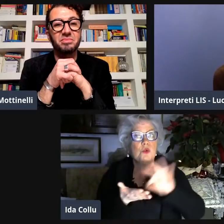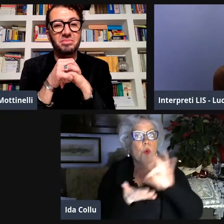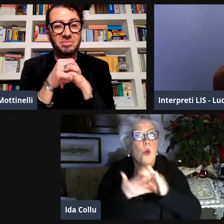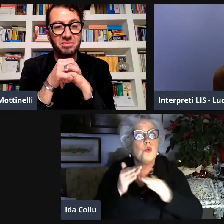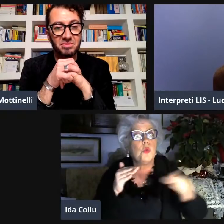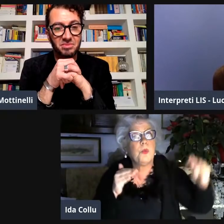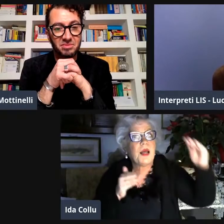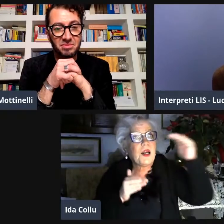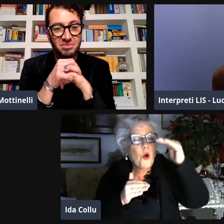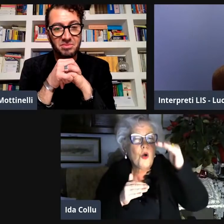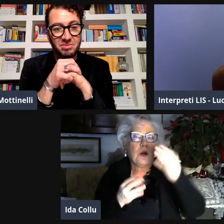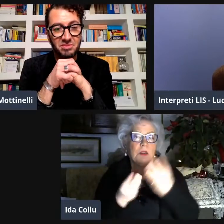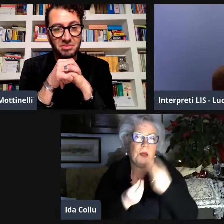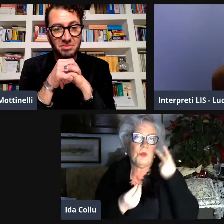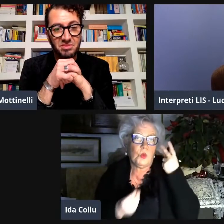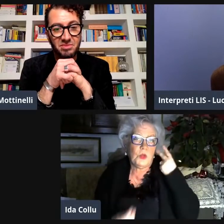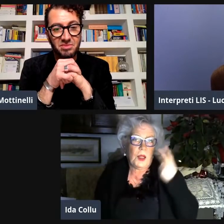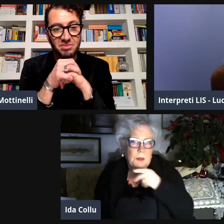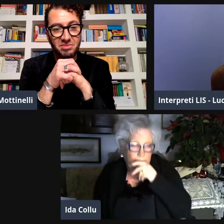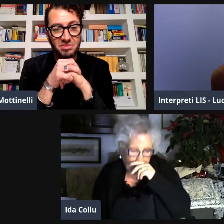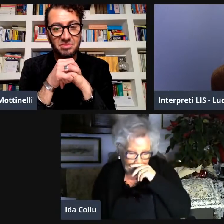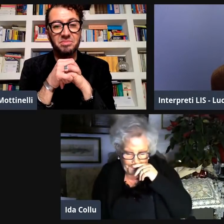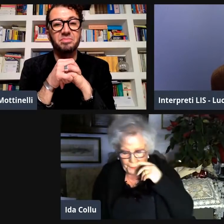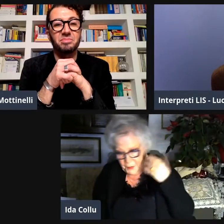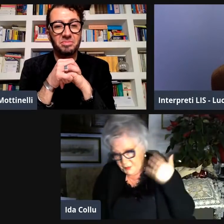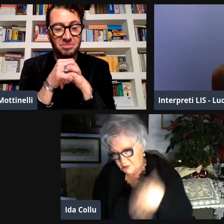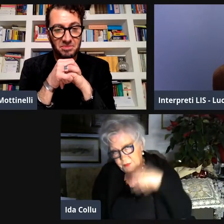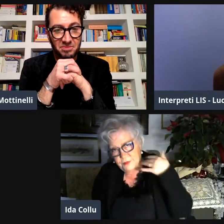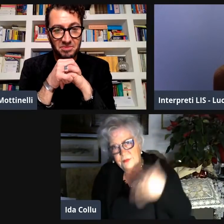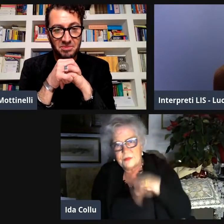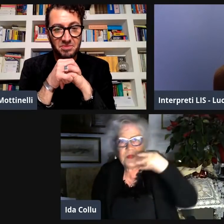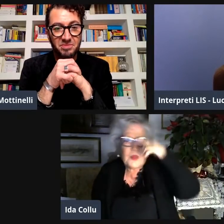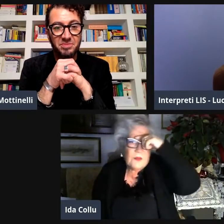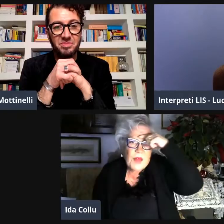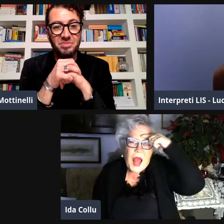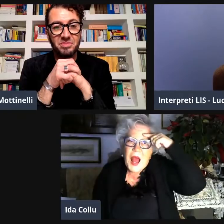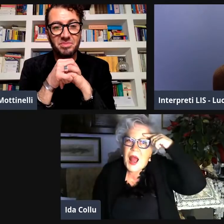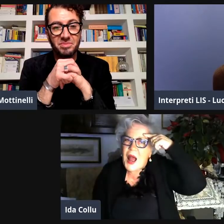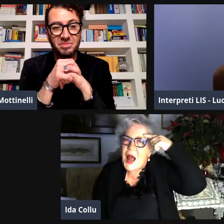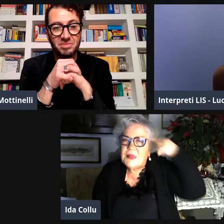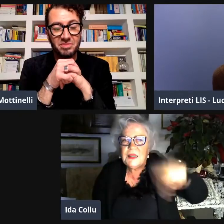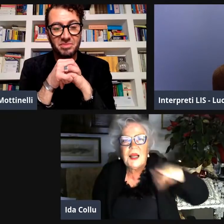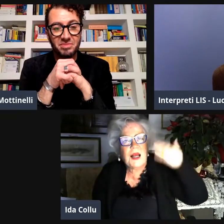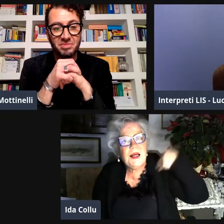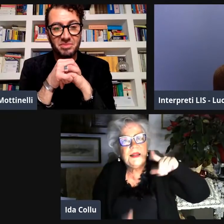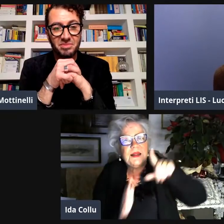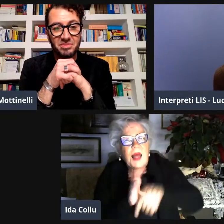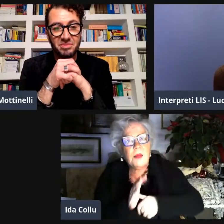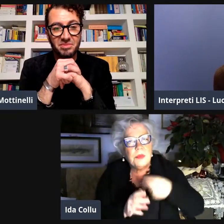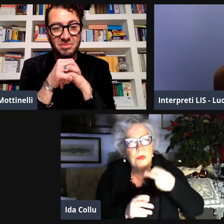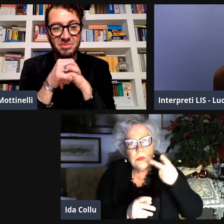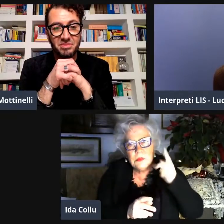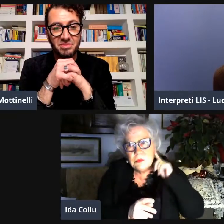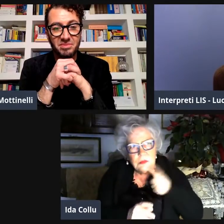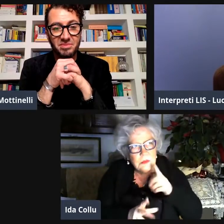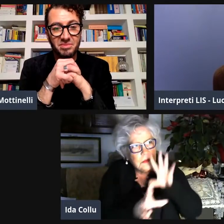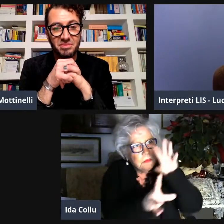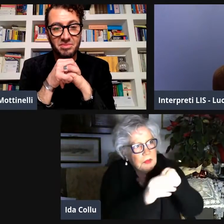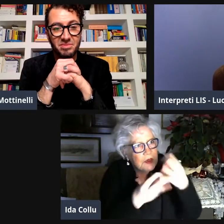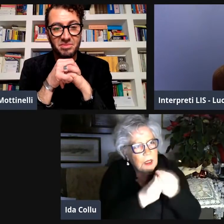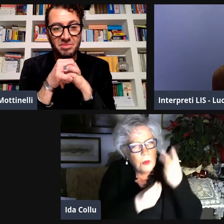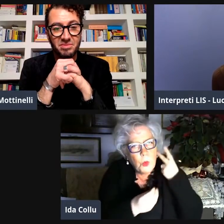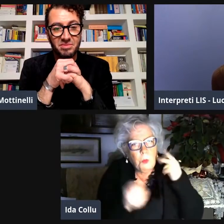ho frequentato le medie a Roma, sempre insieme ai sordi. E poi invece alle scuole superiori, in una scuola di udenti. è stato faticosissimo.